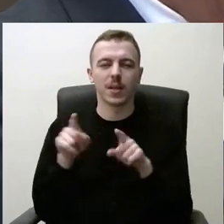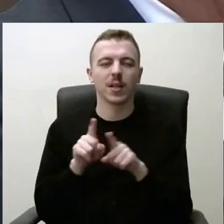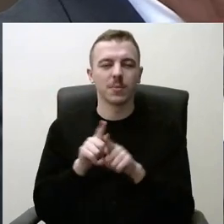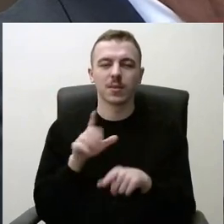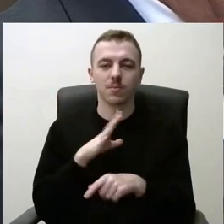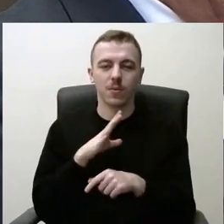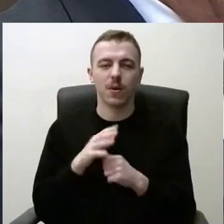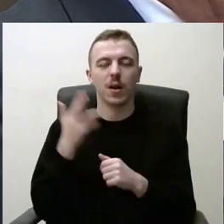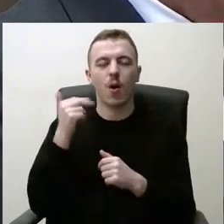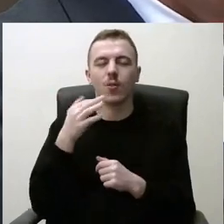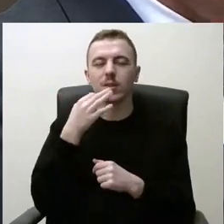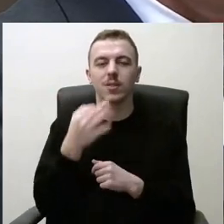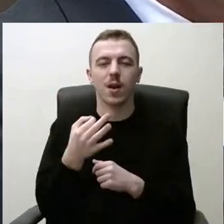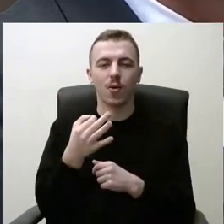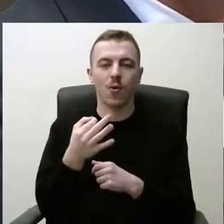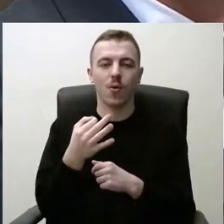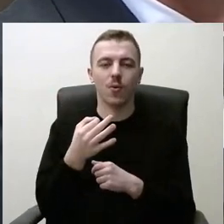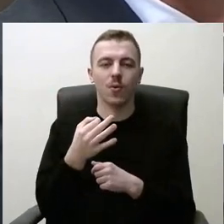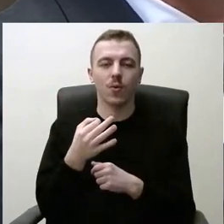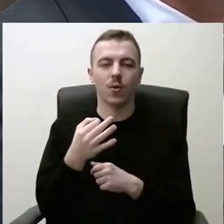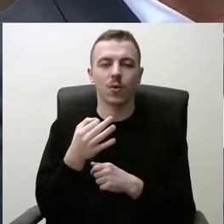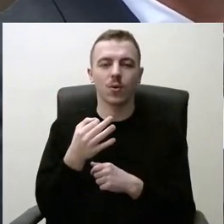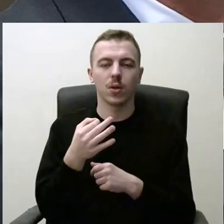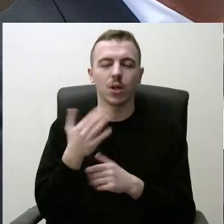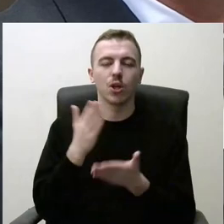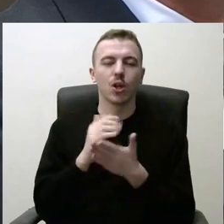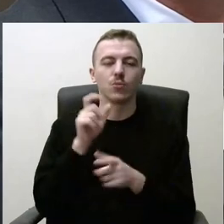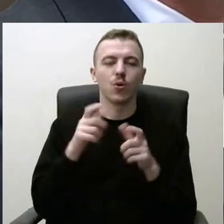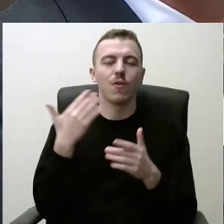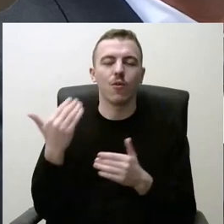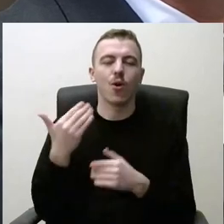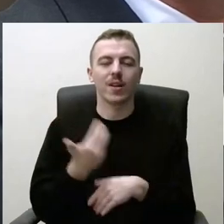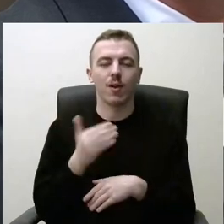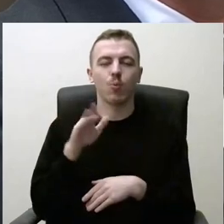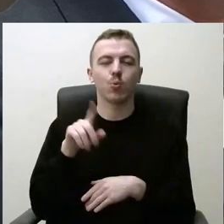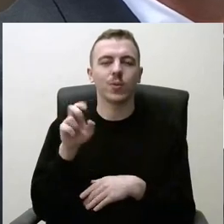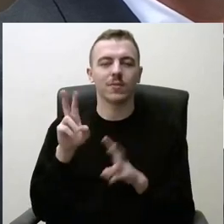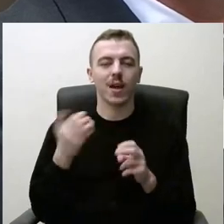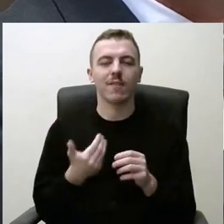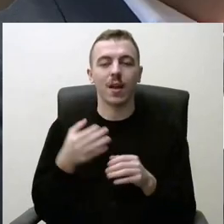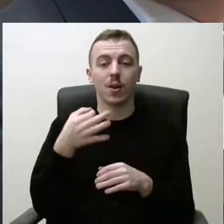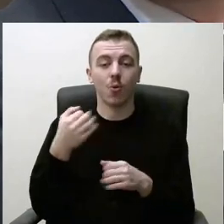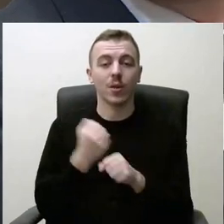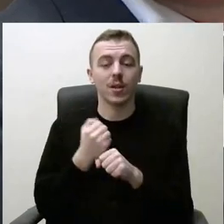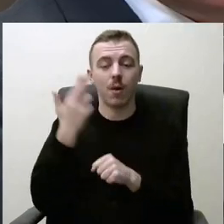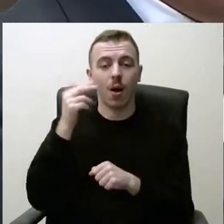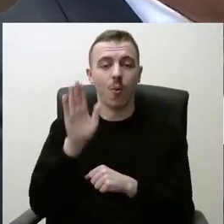Kauna sako, čia yra žmonių toks gyvenimo būdas, kad jie gyvena rajone, o dirba Kaune.